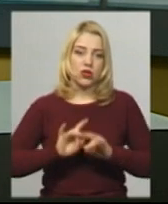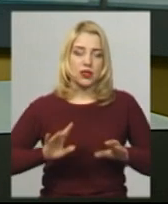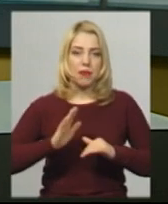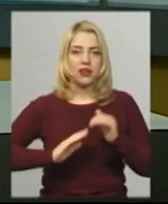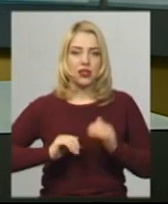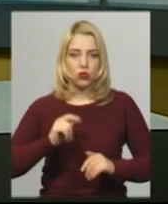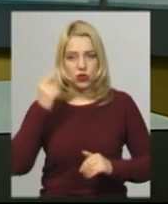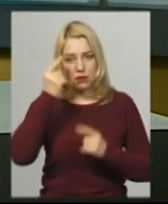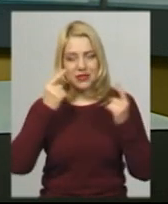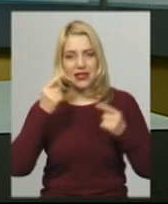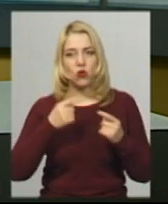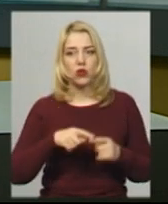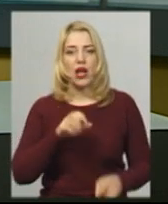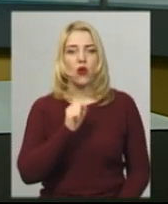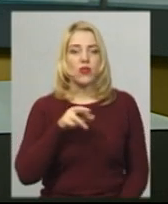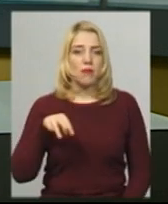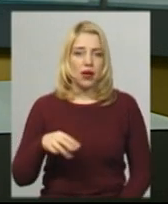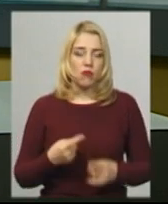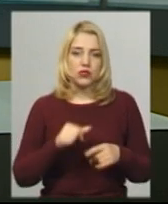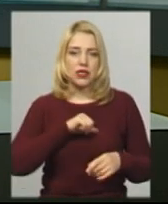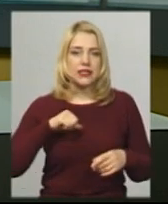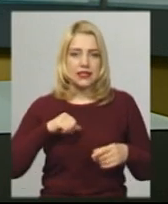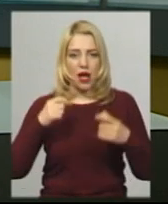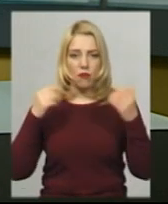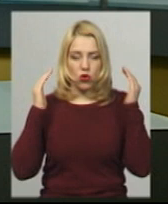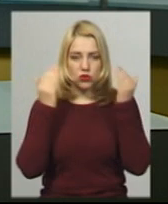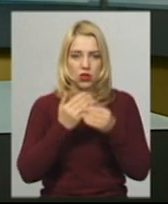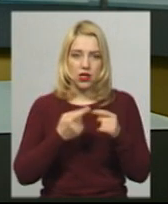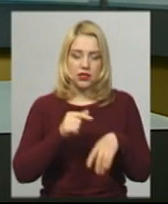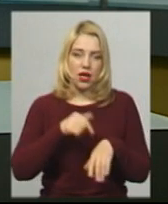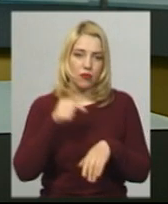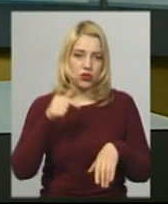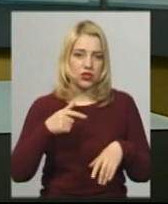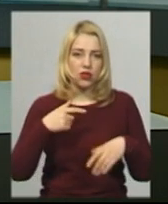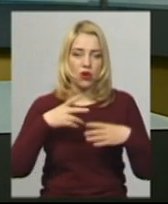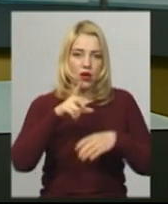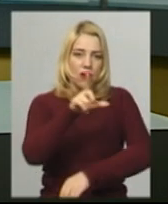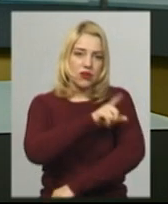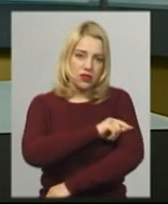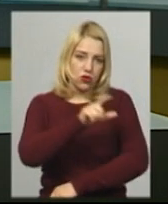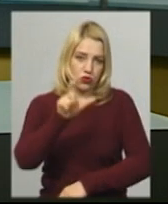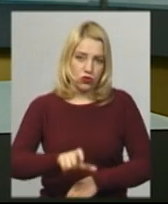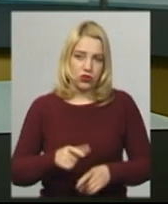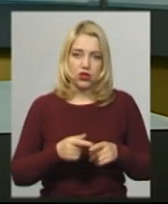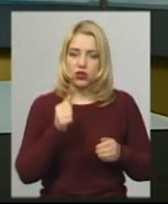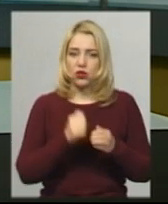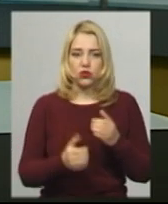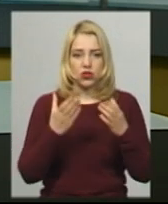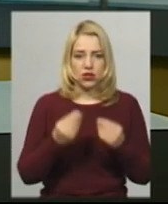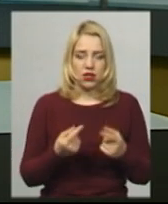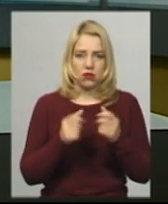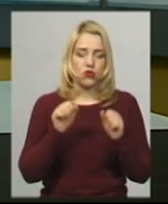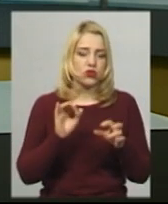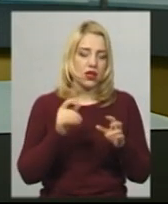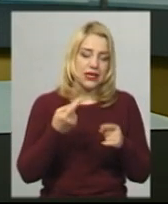Хмельницького Альона Маримонська. Каже, самоізоляція емоційно виснажує людину і не кожен здатен будені справи урізноманітити.